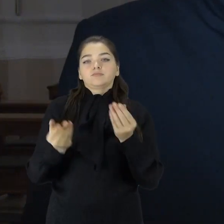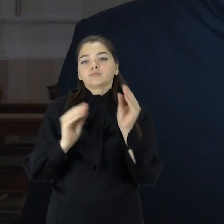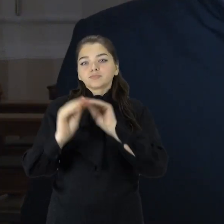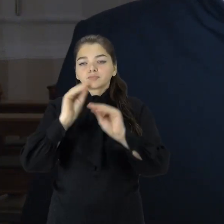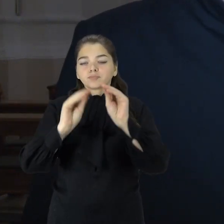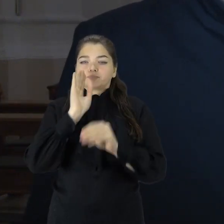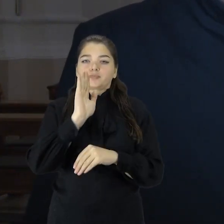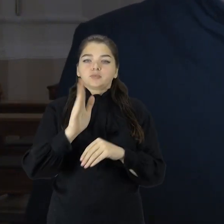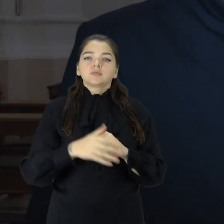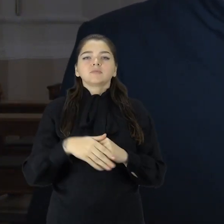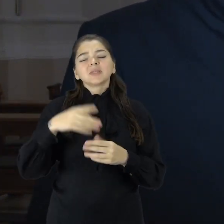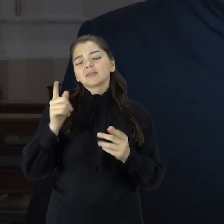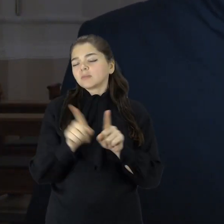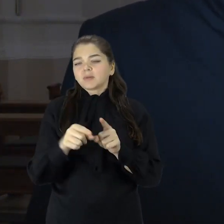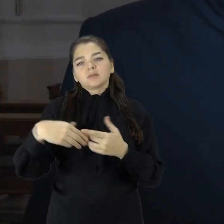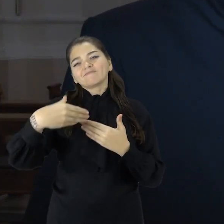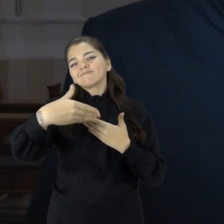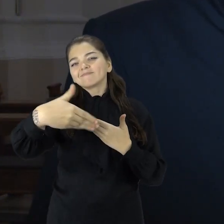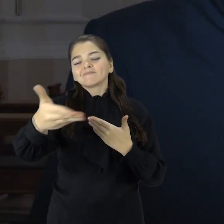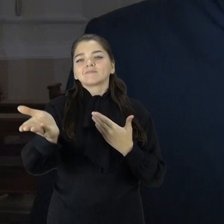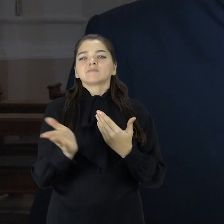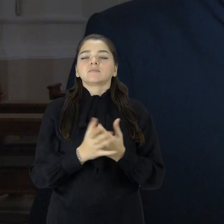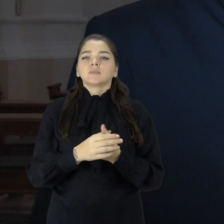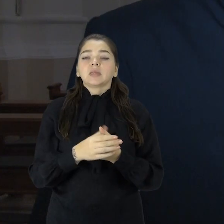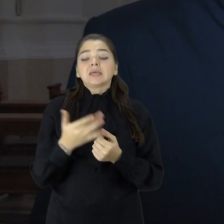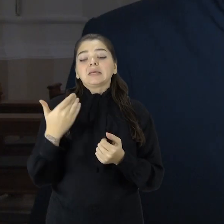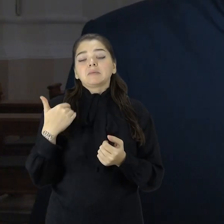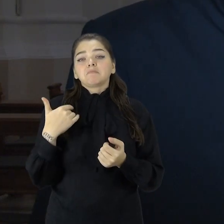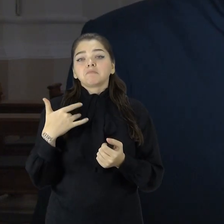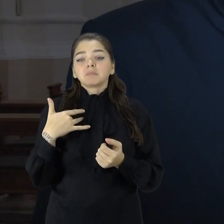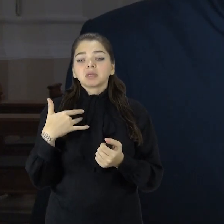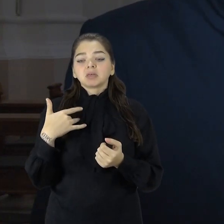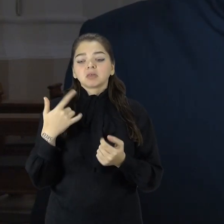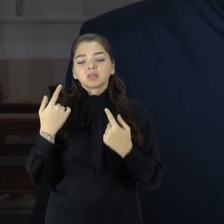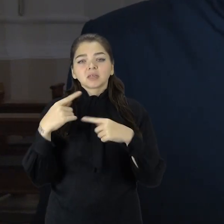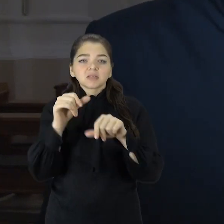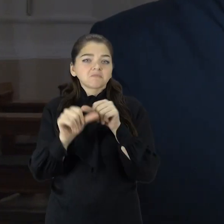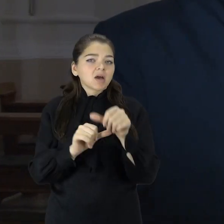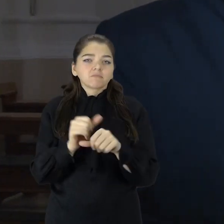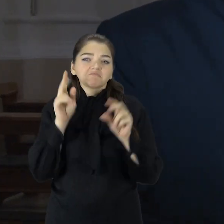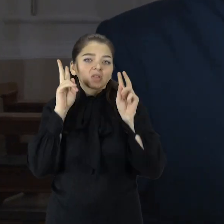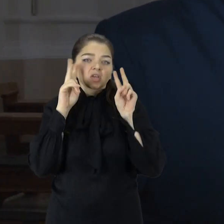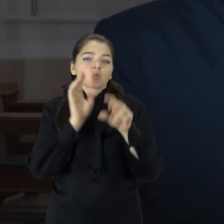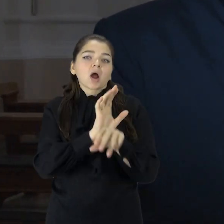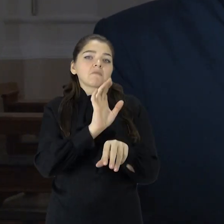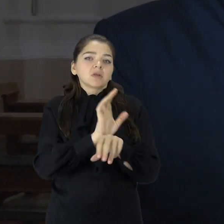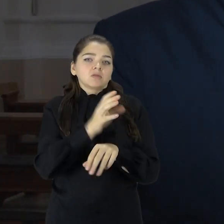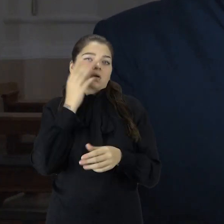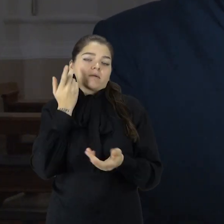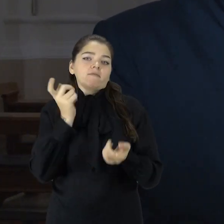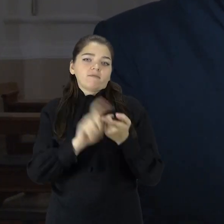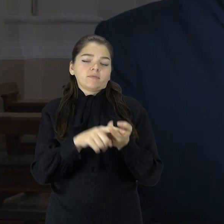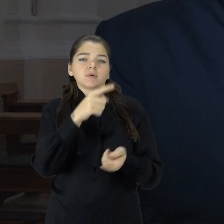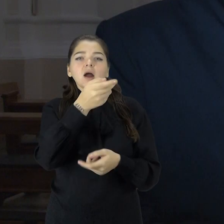Bet čia ateityje taip pat. Gal ar kitais metais suspeisim, nežinau. Čia priklausys nuo gamintojų, kurie